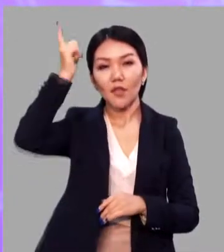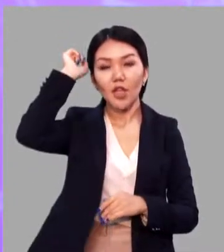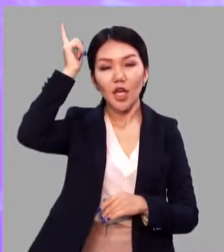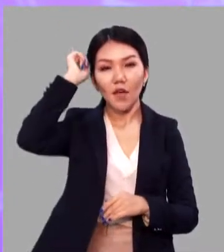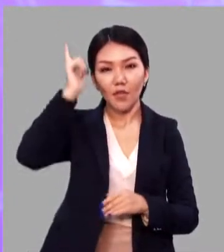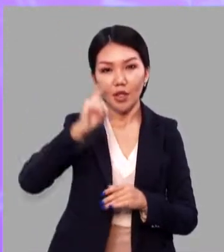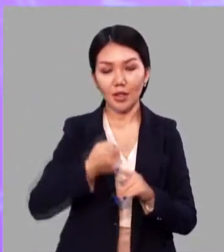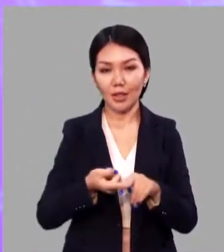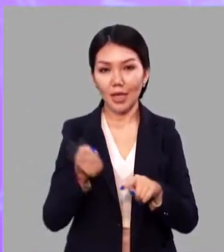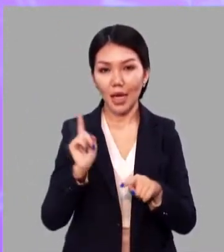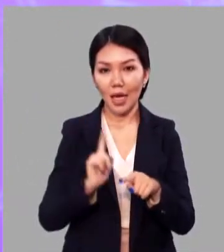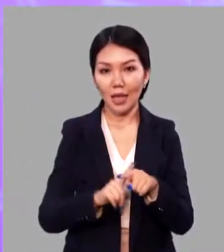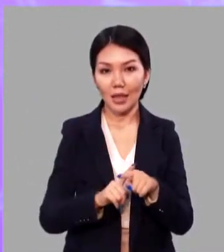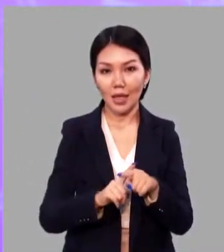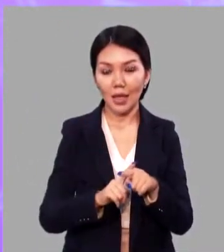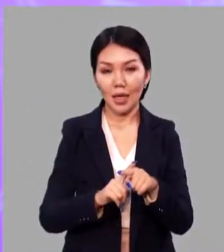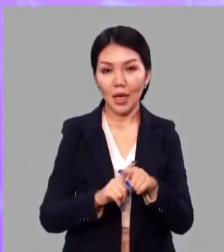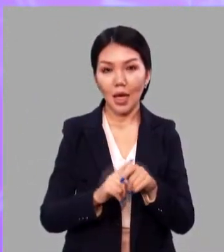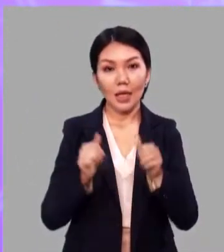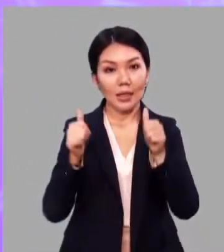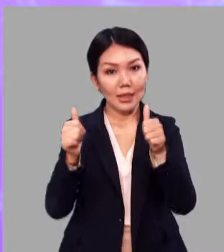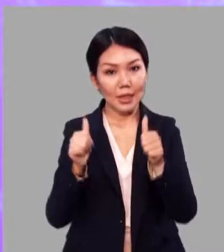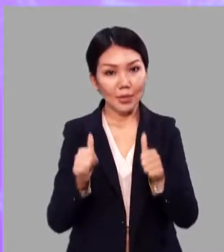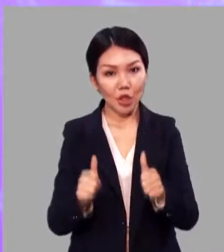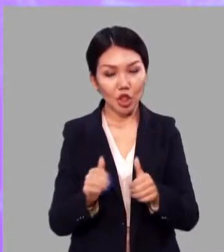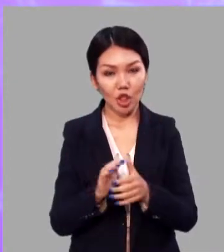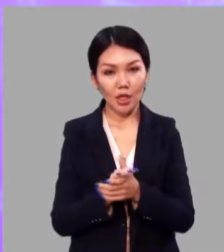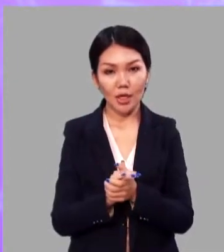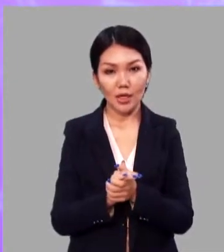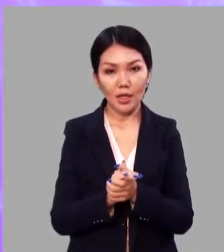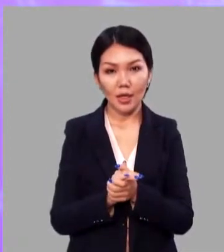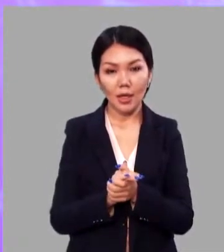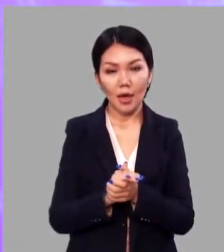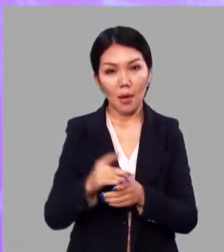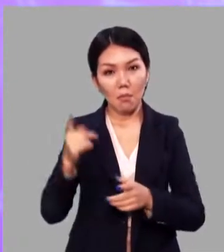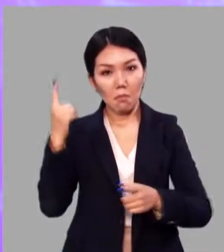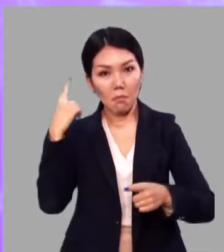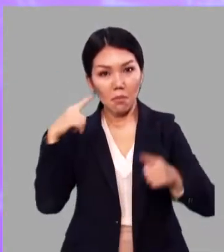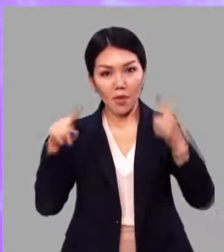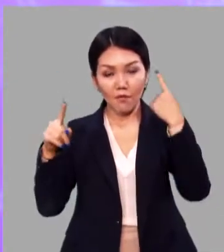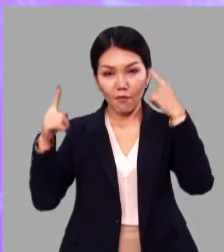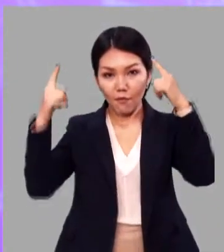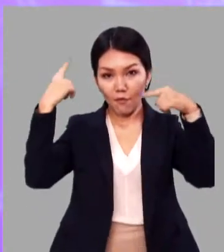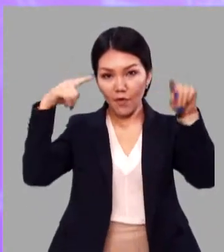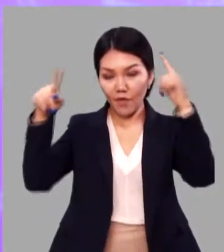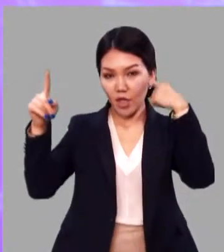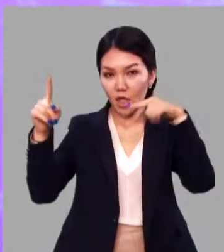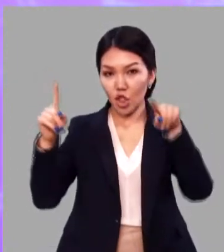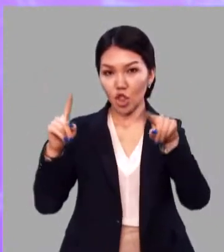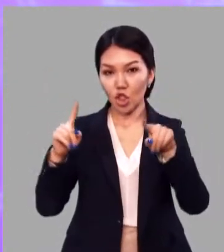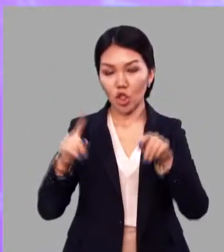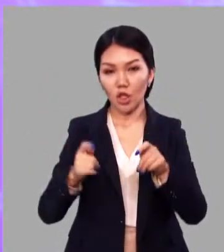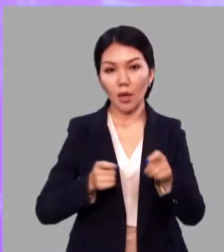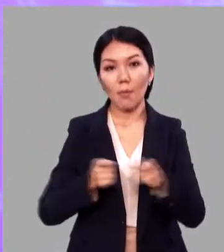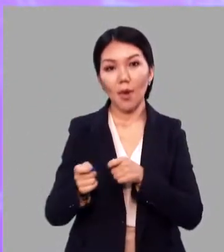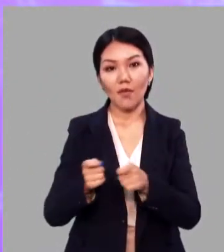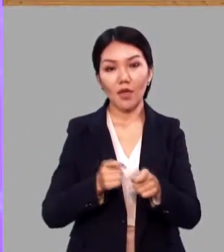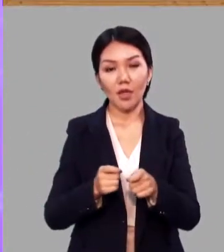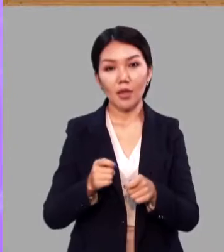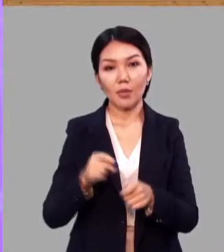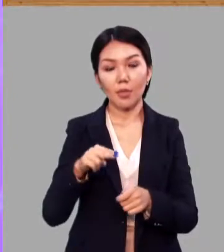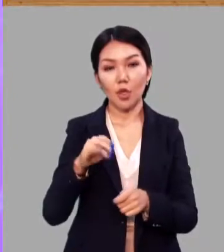Это изображение мифологического повелителя ветров Эола.